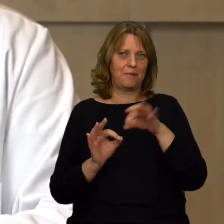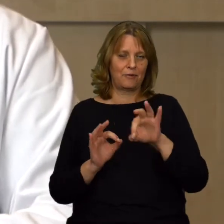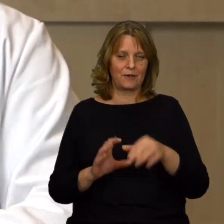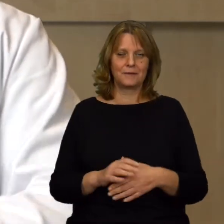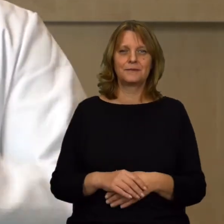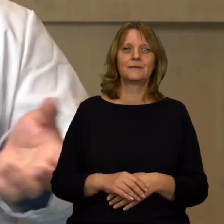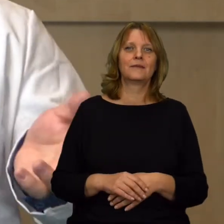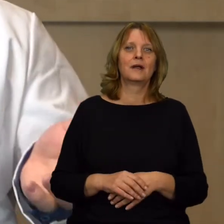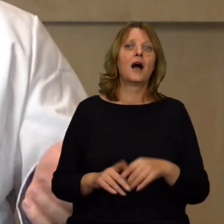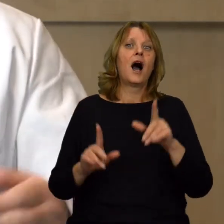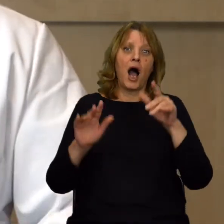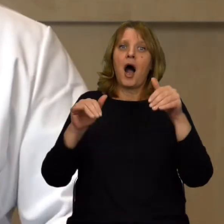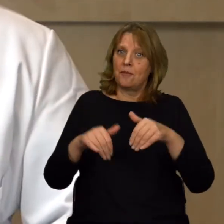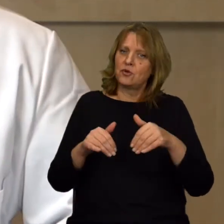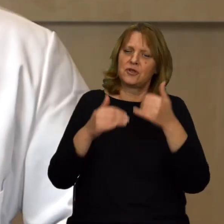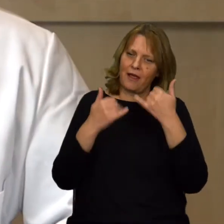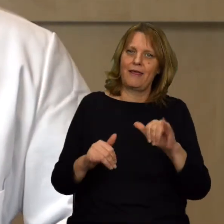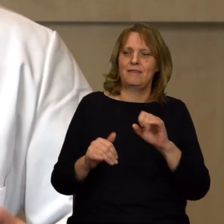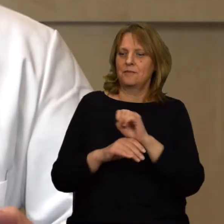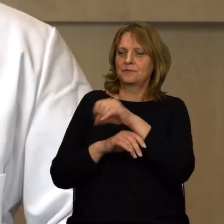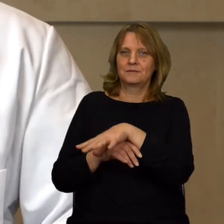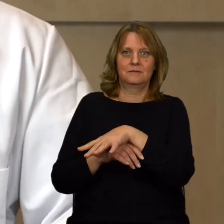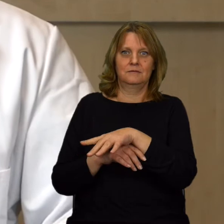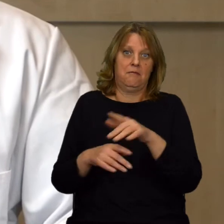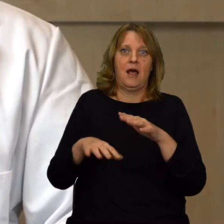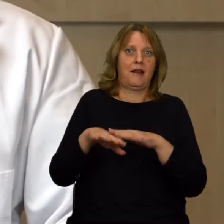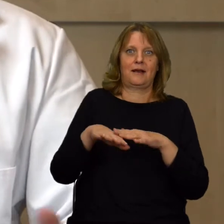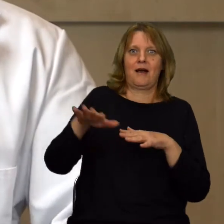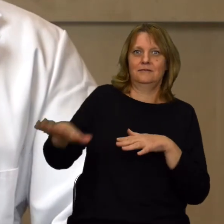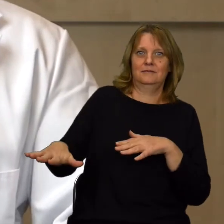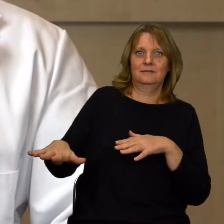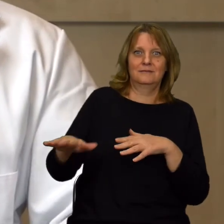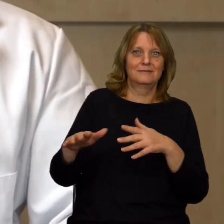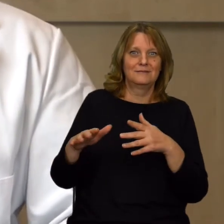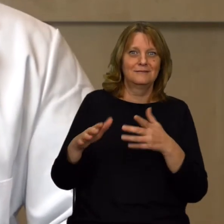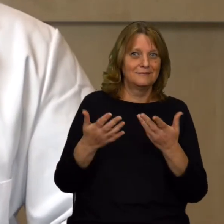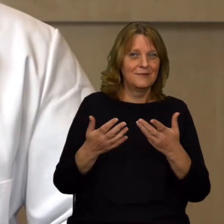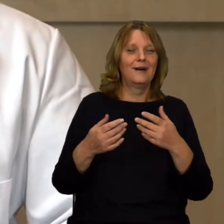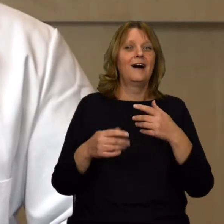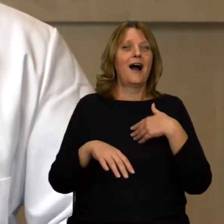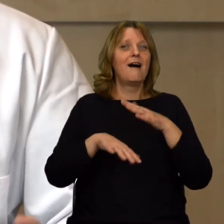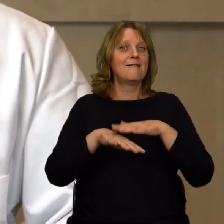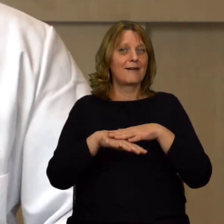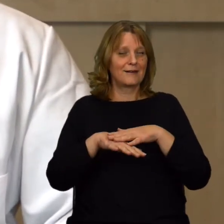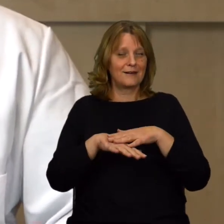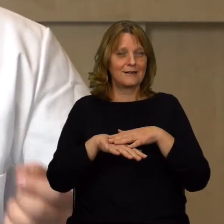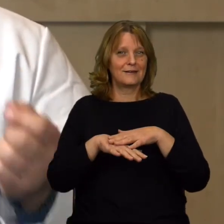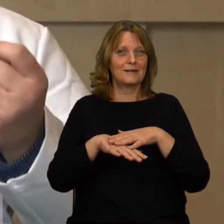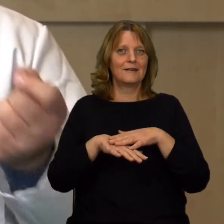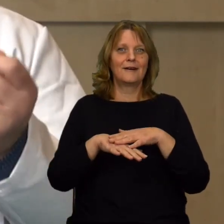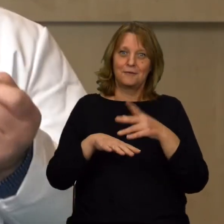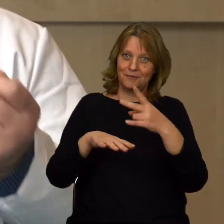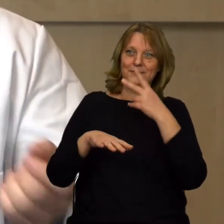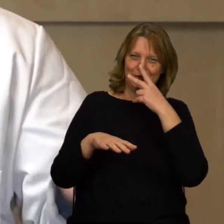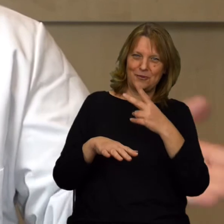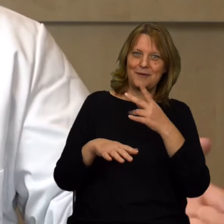oczywiście można włożyć coś innego do tego ognia. Nawet rękę. Rękę, która zarazem właśnie teraz będzie